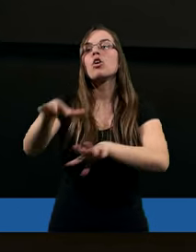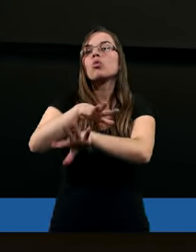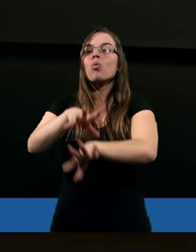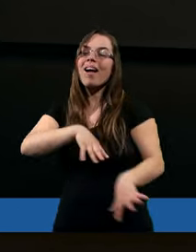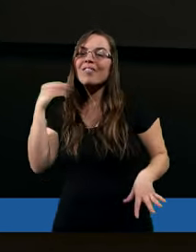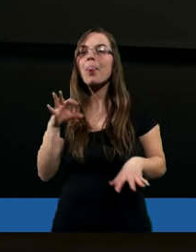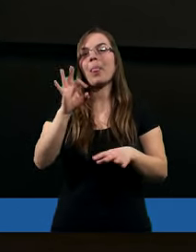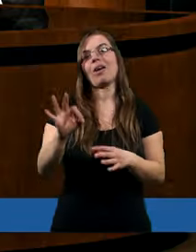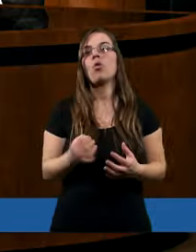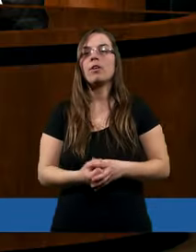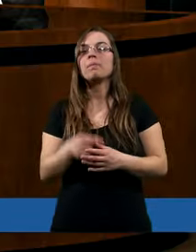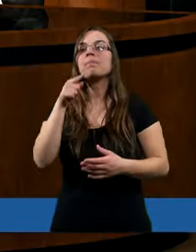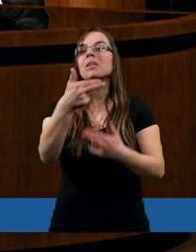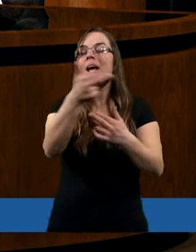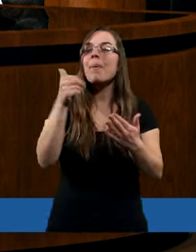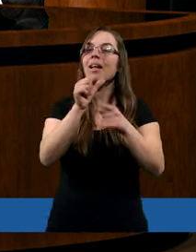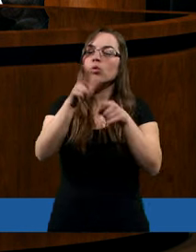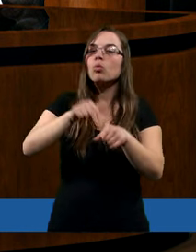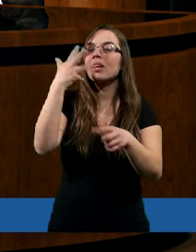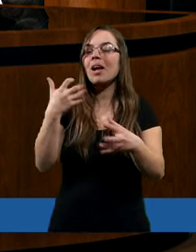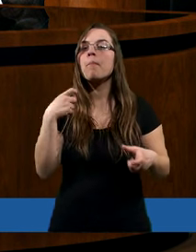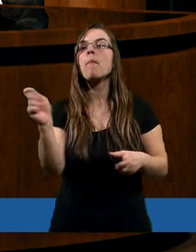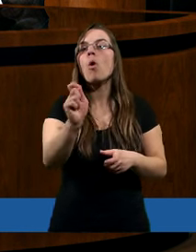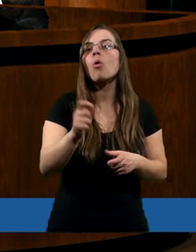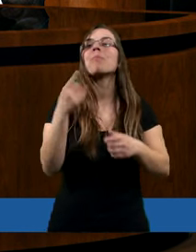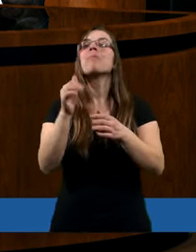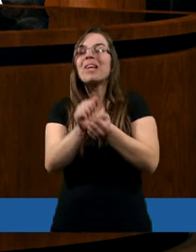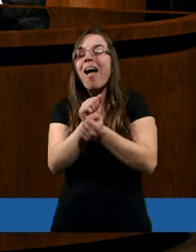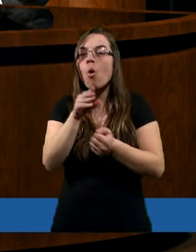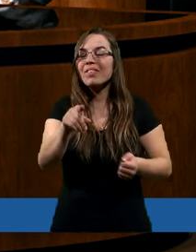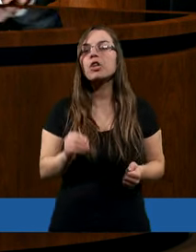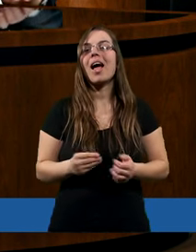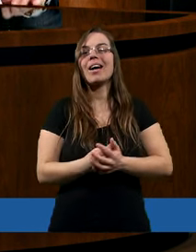Ducha Świętego. Następnym tematem, który chciałbym poruszyć, mianowicie